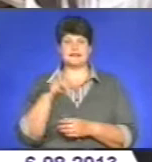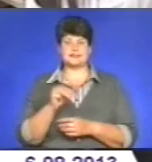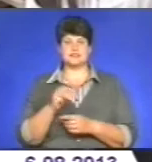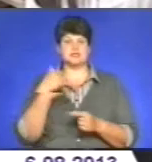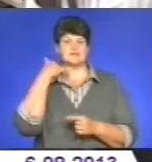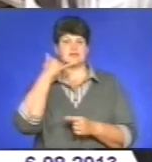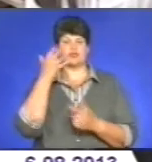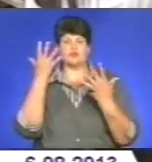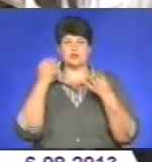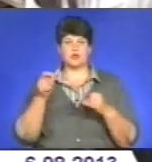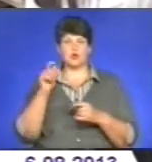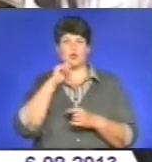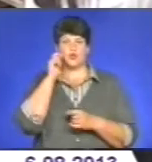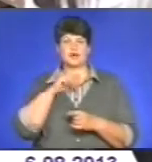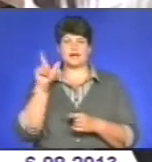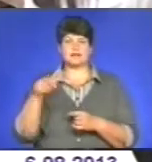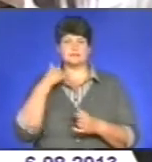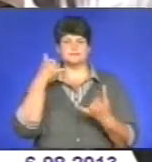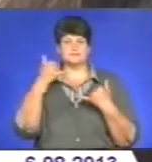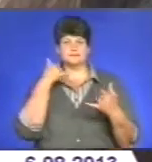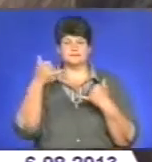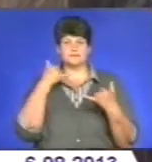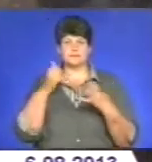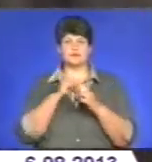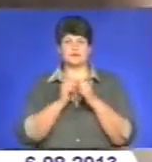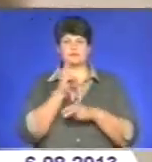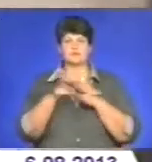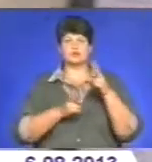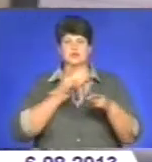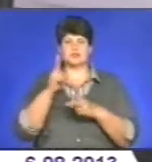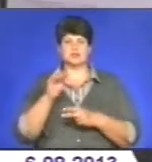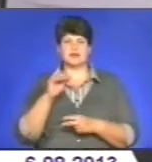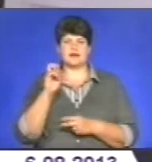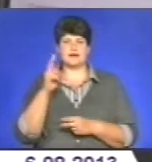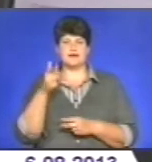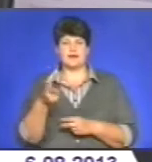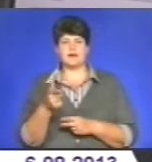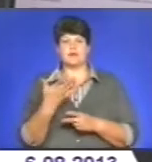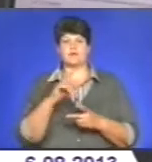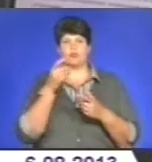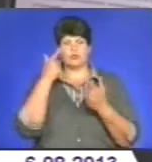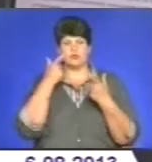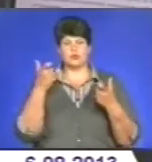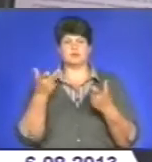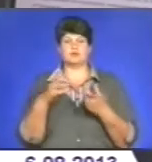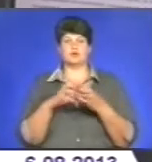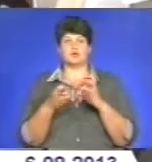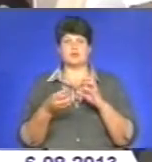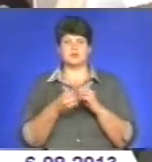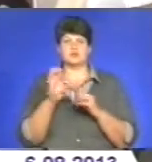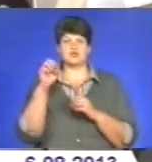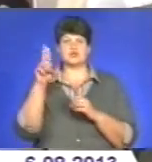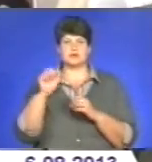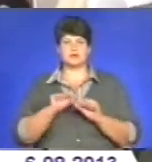день. Українці телефонують на урядову гарячу лінію найчастіше, аби поскаржитись на комунальників, повідомити про прогалину в сфері соціального захисту, кожен